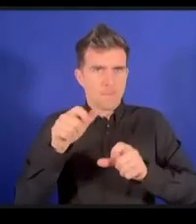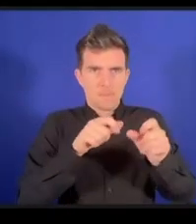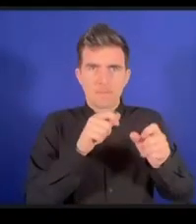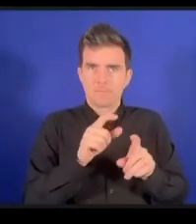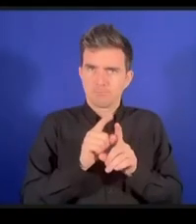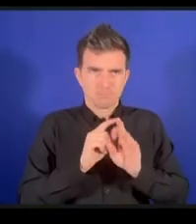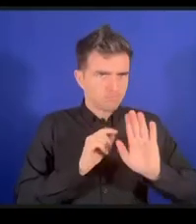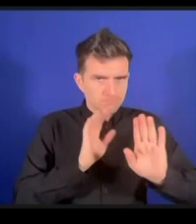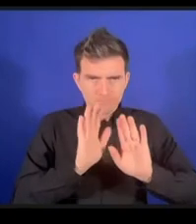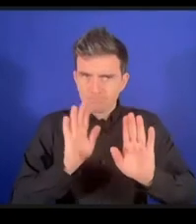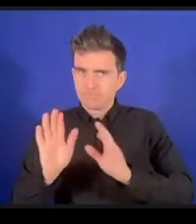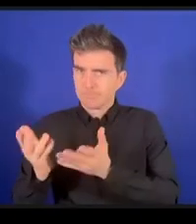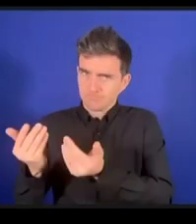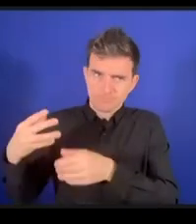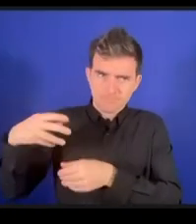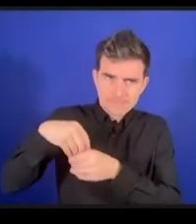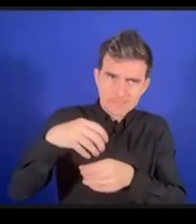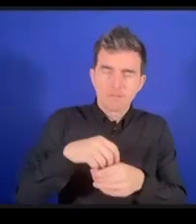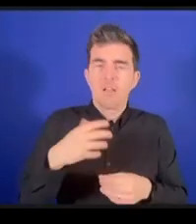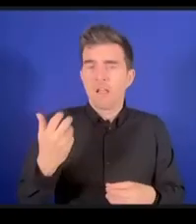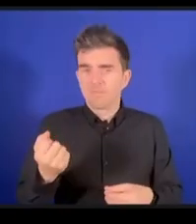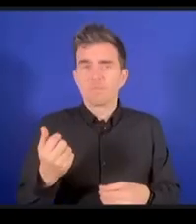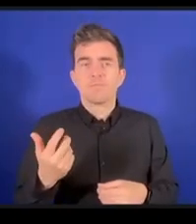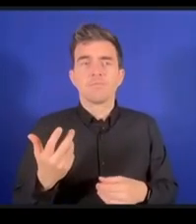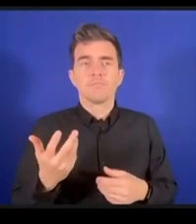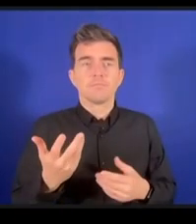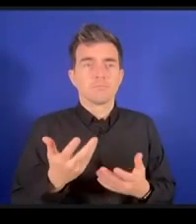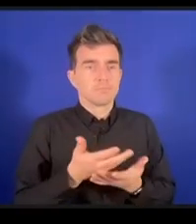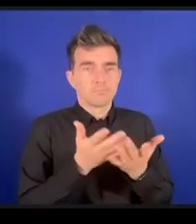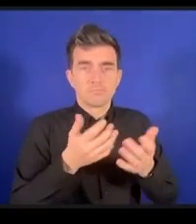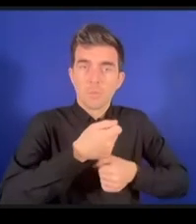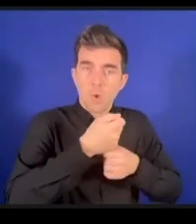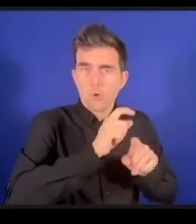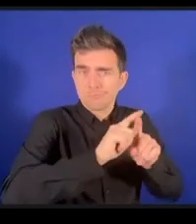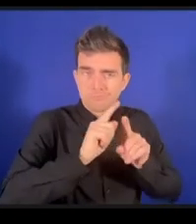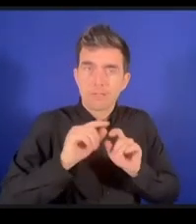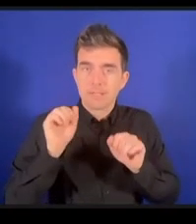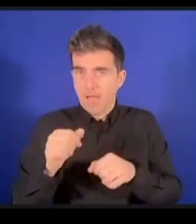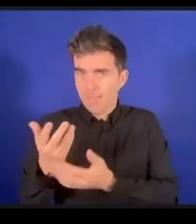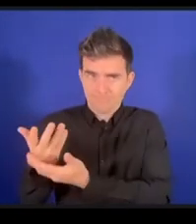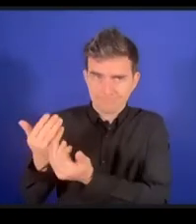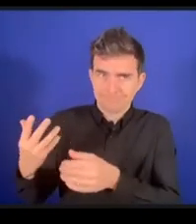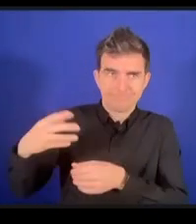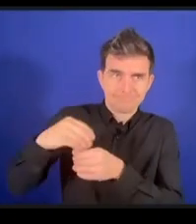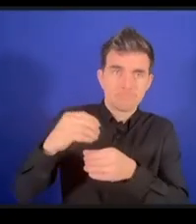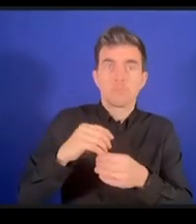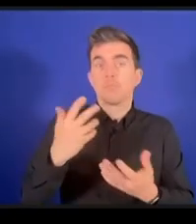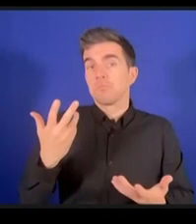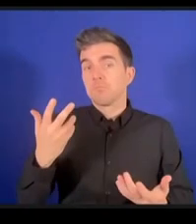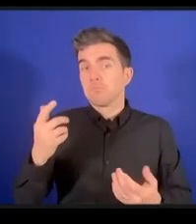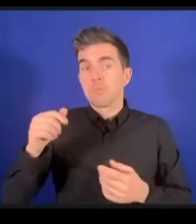自分の同僚とか学友に対していろいろと教えていくということが大事です